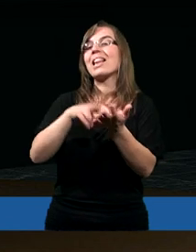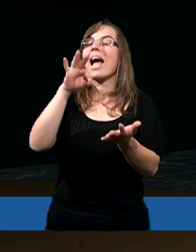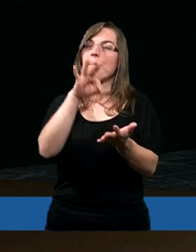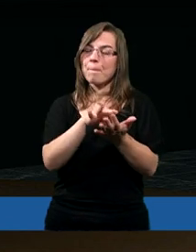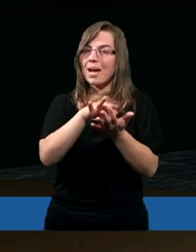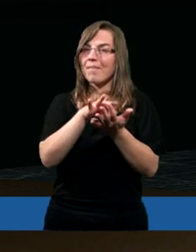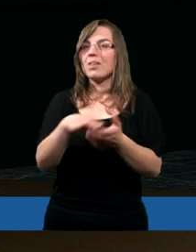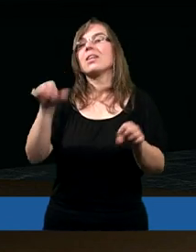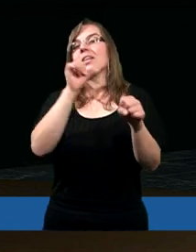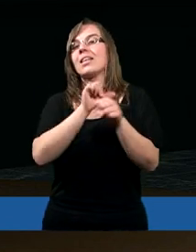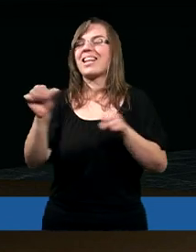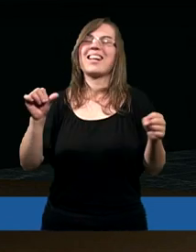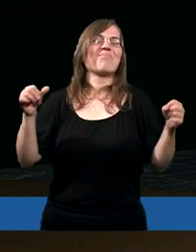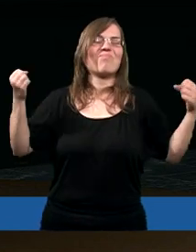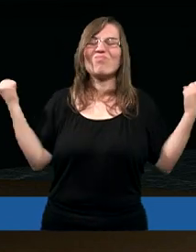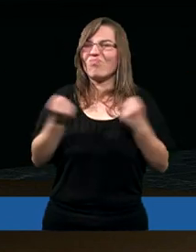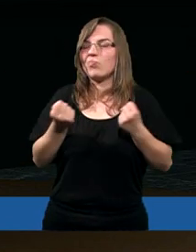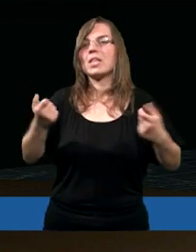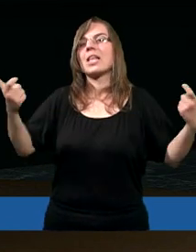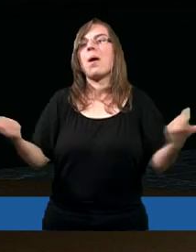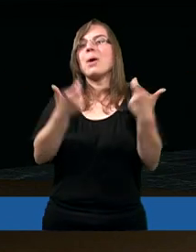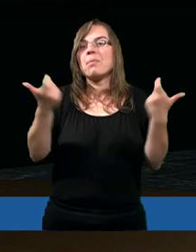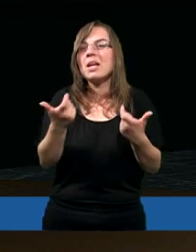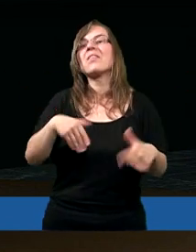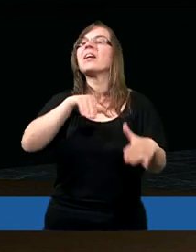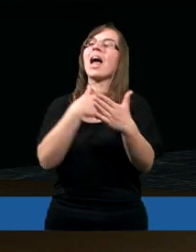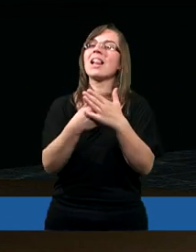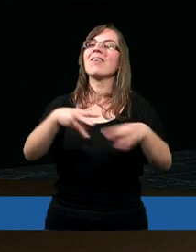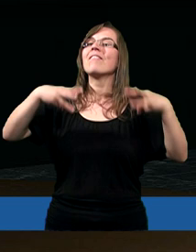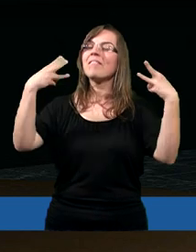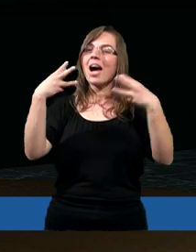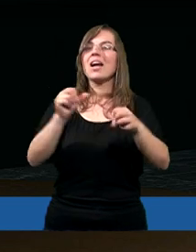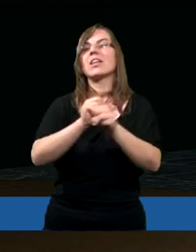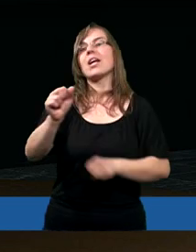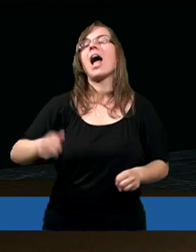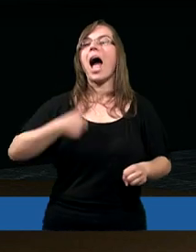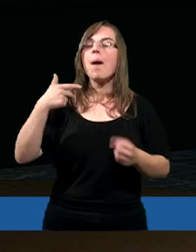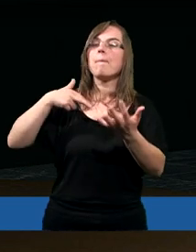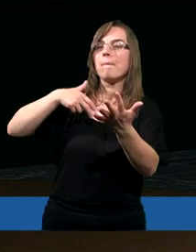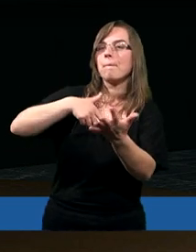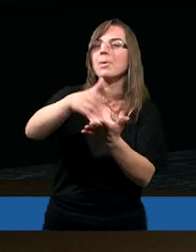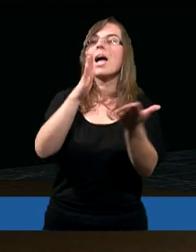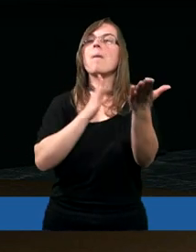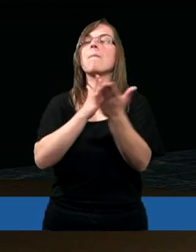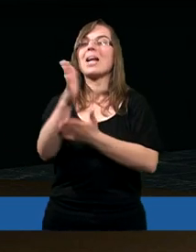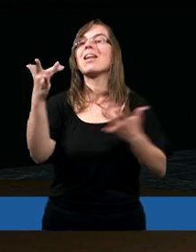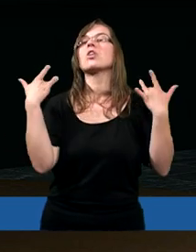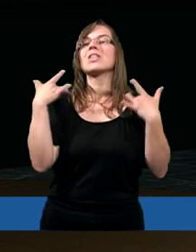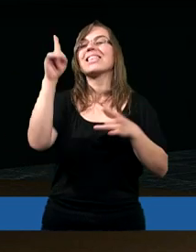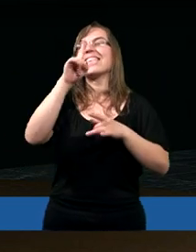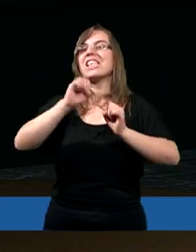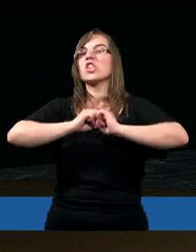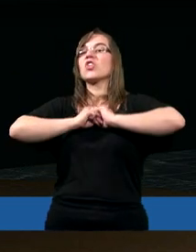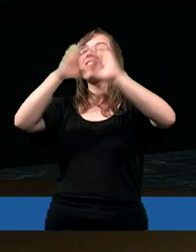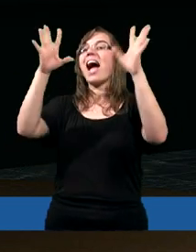jest pełen niebezpieczeństw i dlatego ważne jest, aby przechodzić przez życie ze światłem,